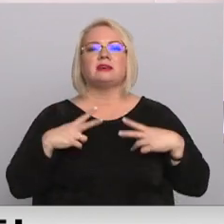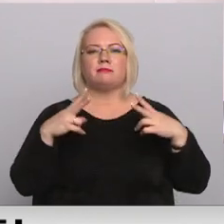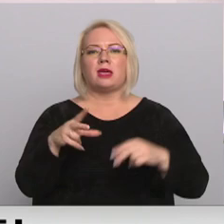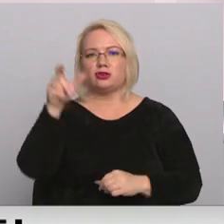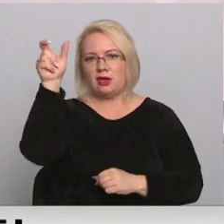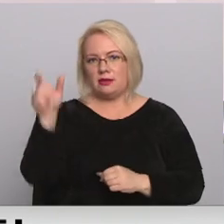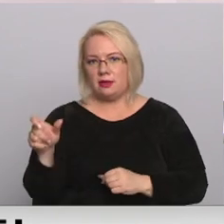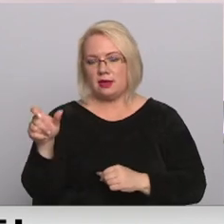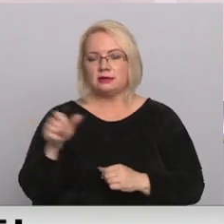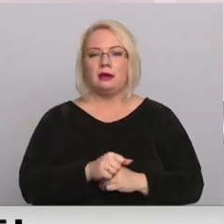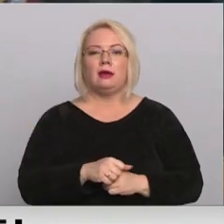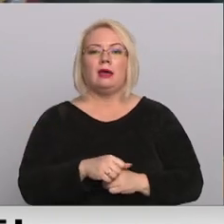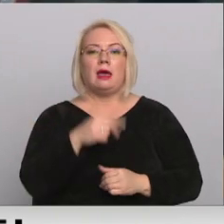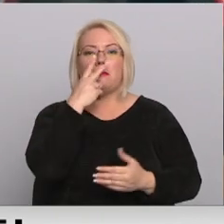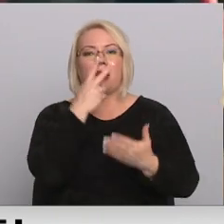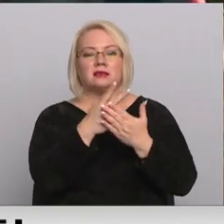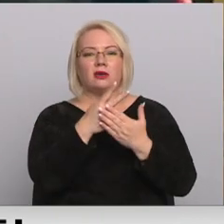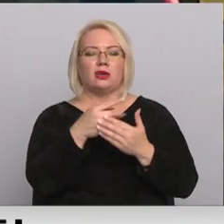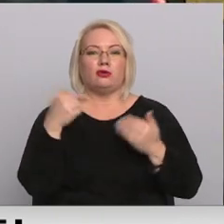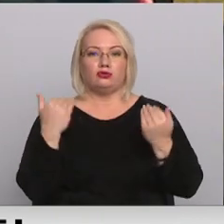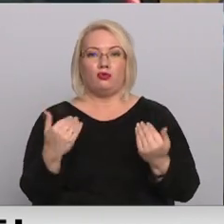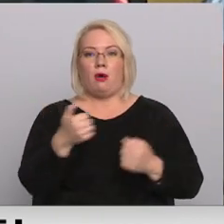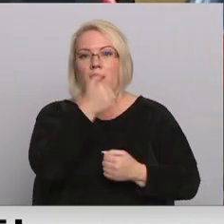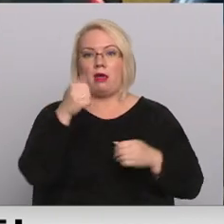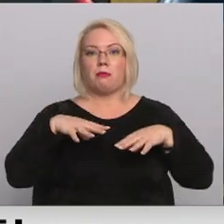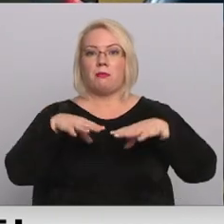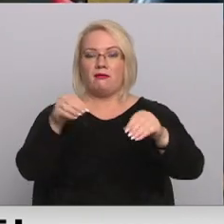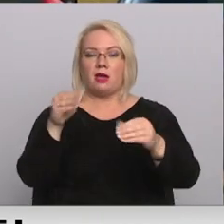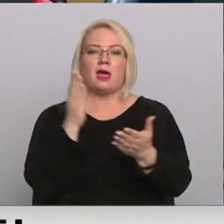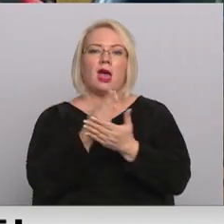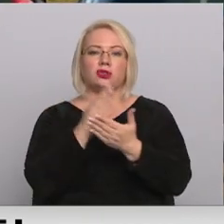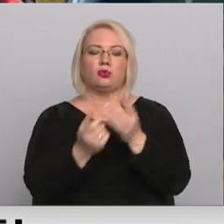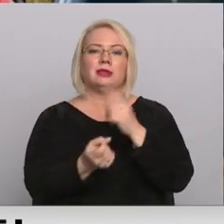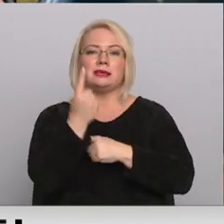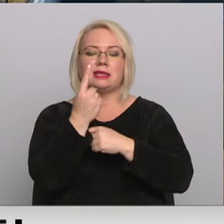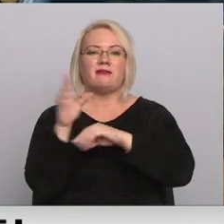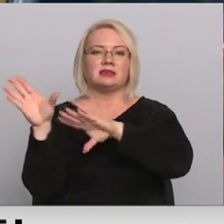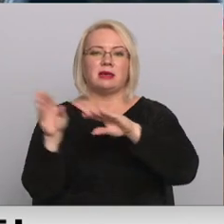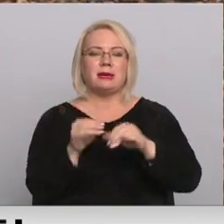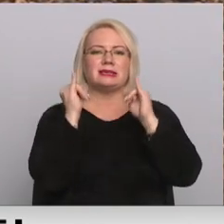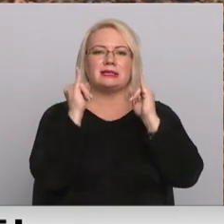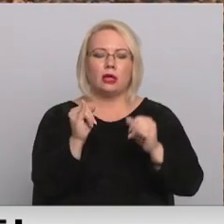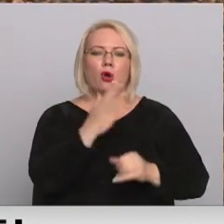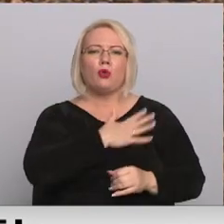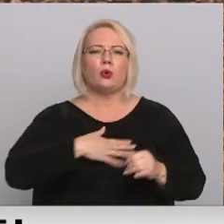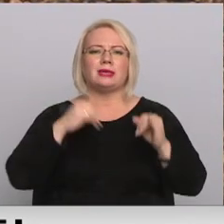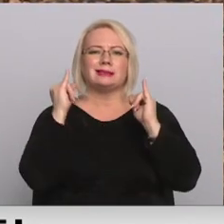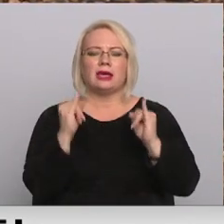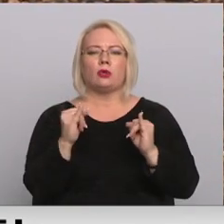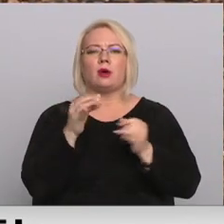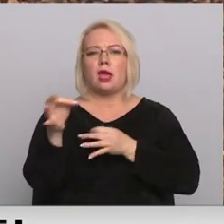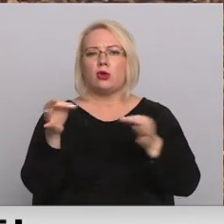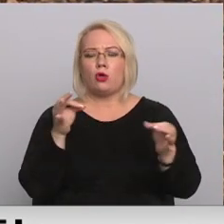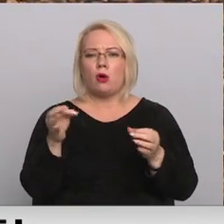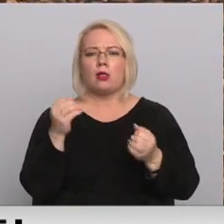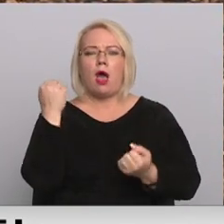Mārtiņš Lasdovskis. Atskatoties uz šogad paveikto, esot izdevies samazināt slikto un ļoti slikto reģionālo autoceļu